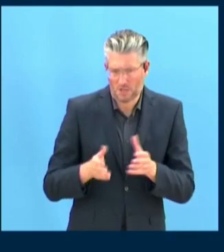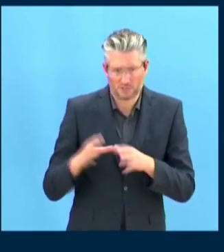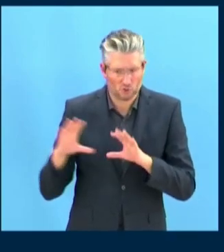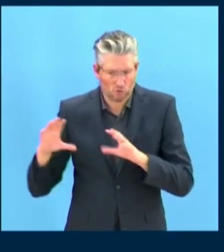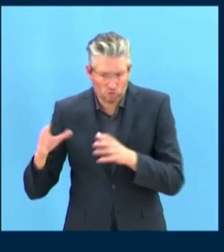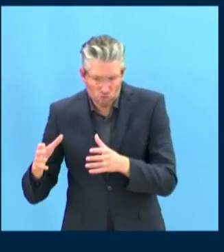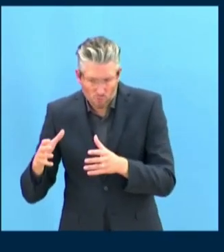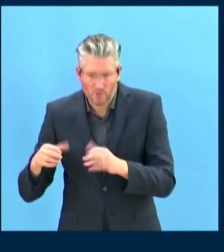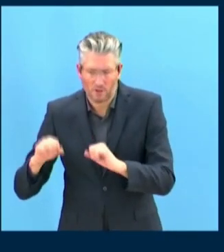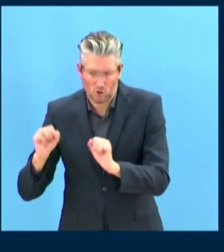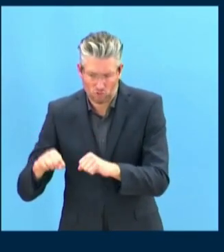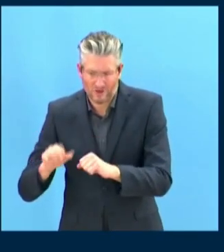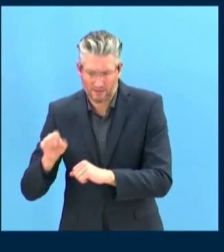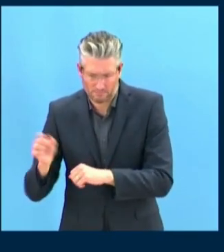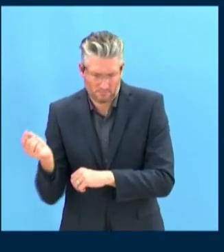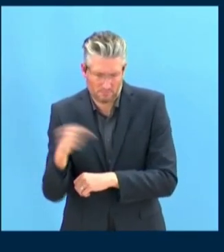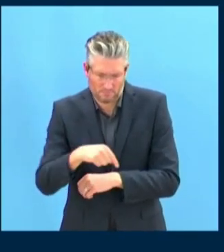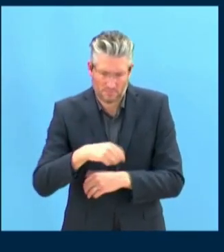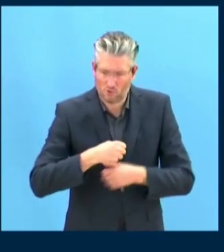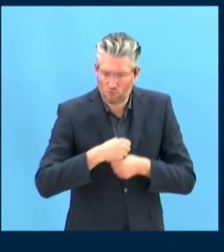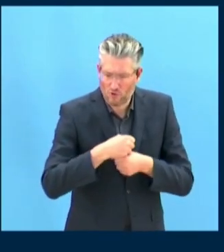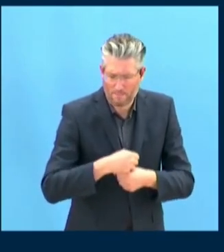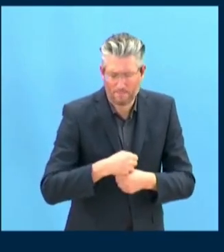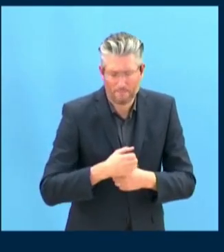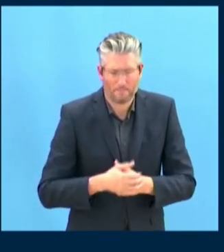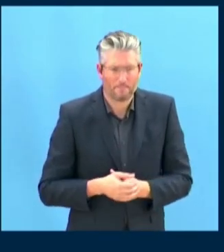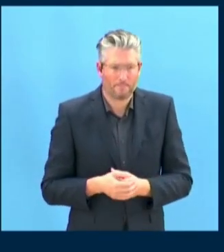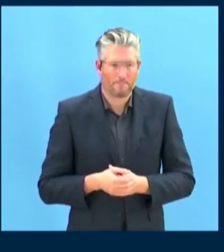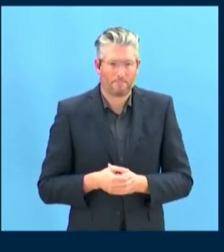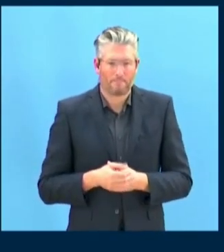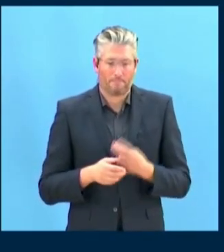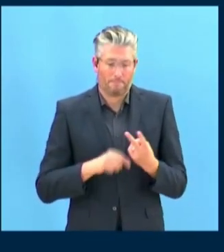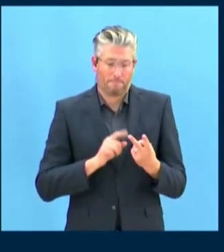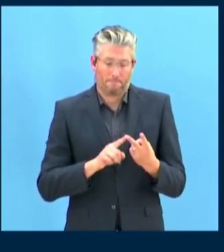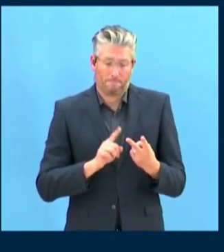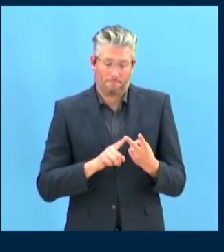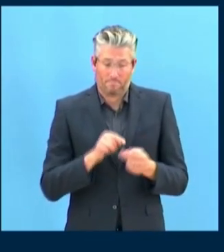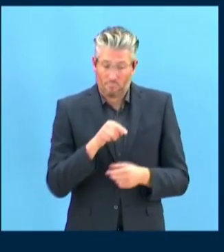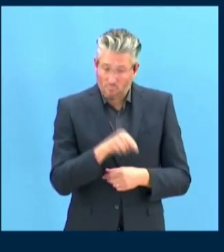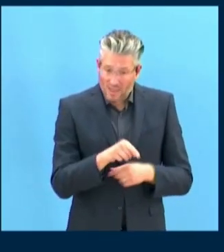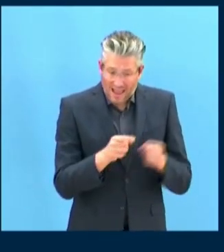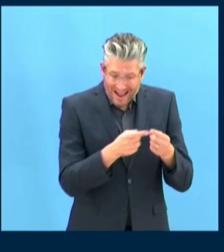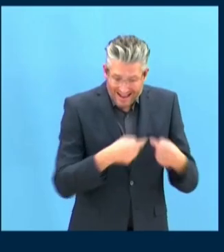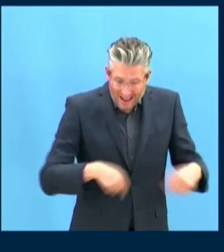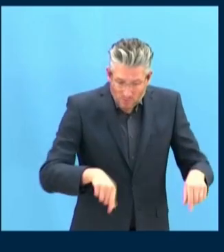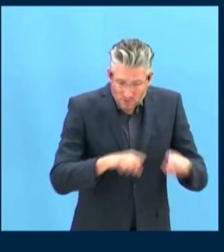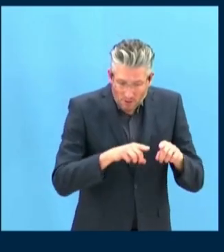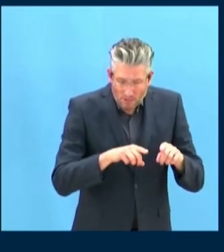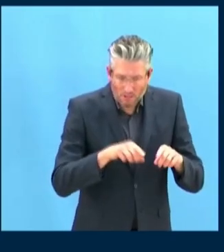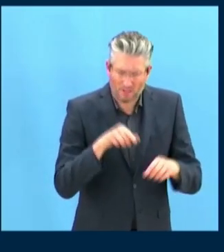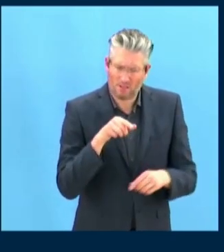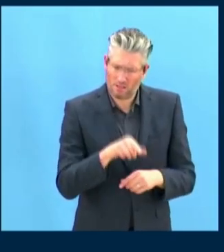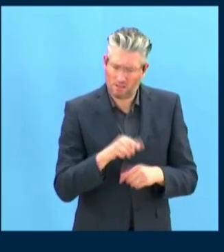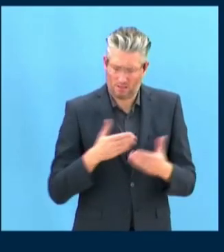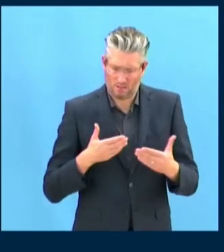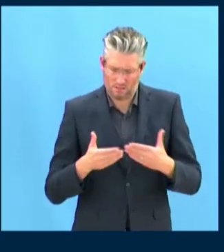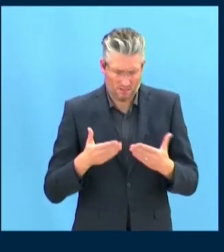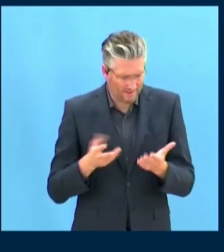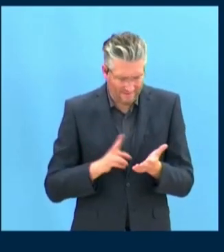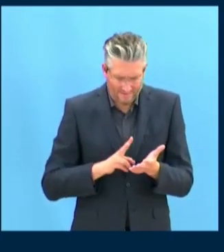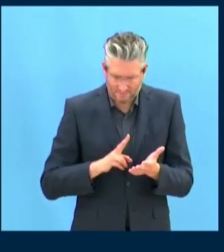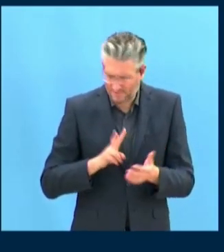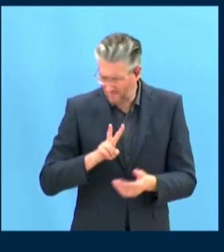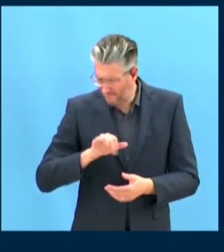-вторых, мы призываем СПЧ сосредоточиться на устранении визовых, логистических, языковых барьеров и иных искусственных